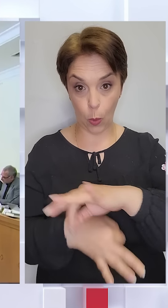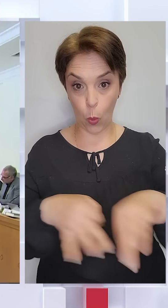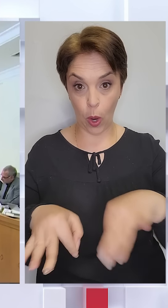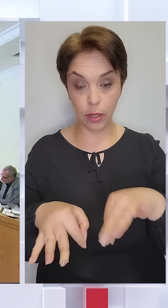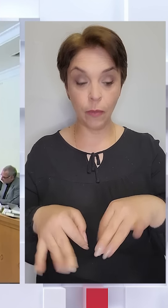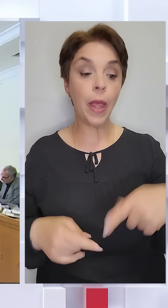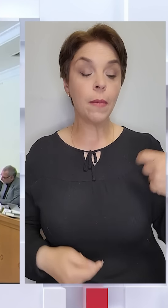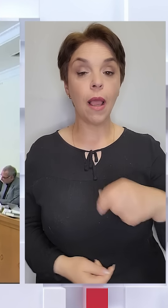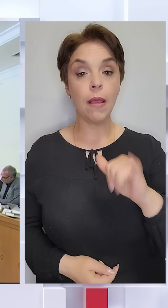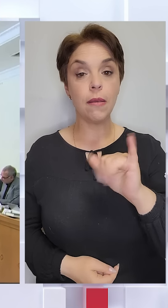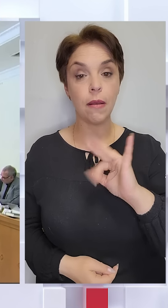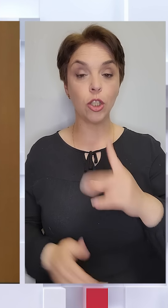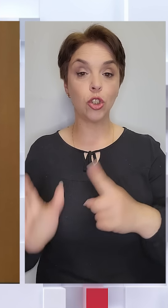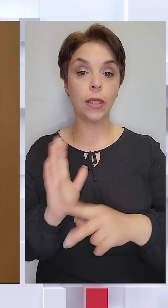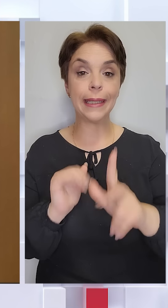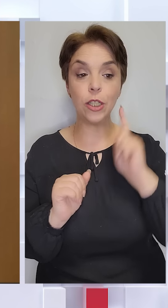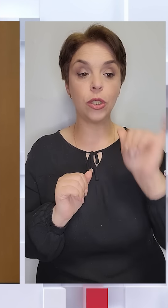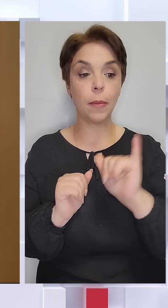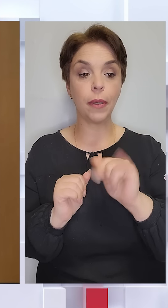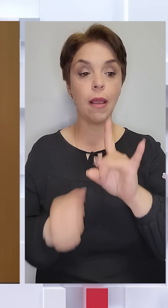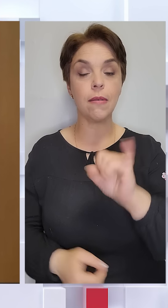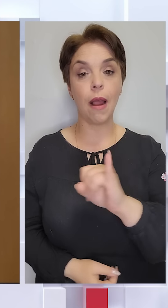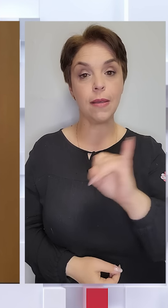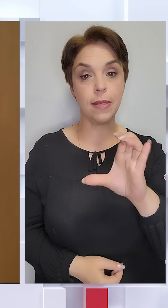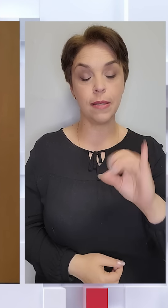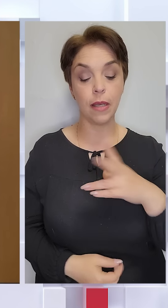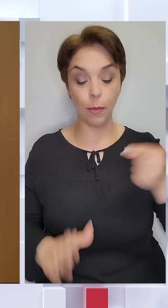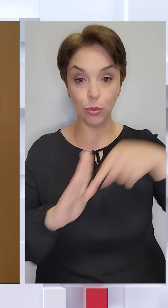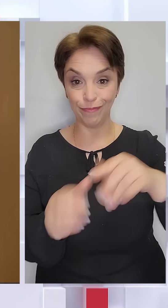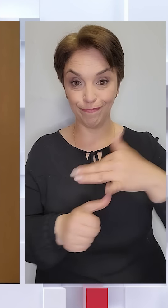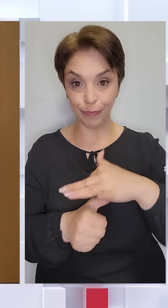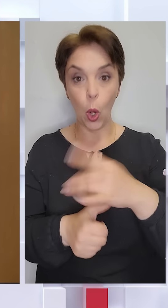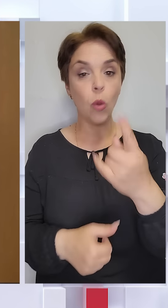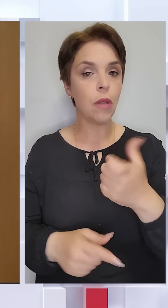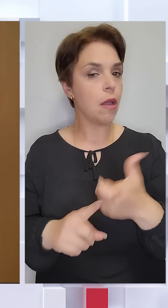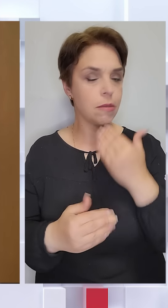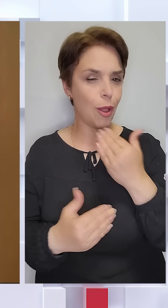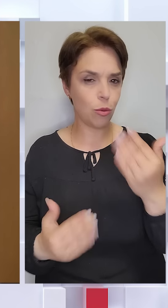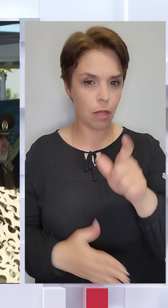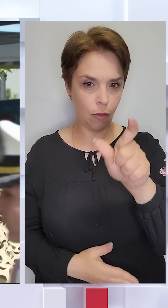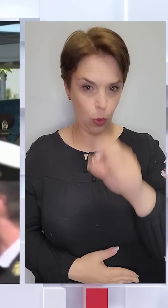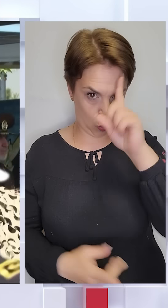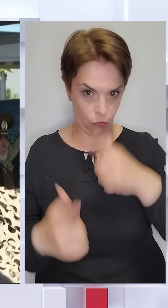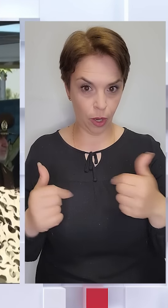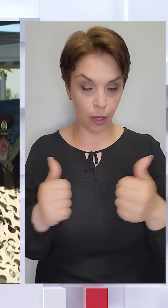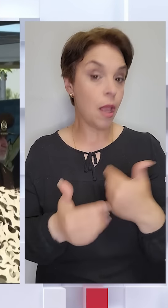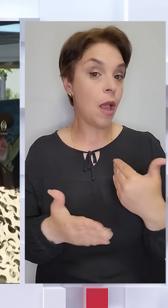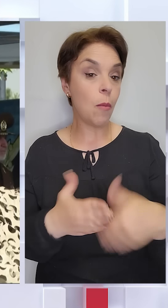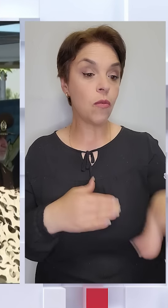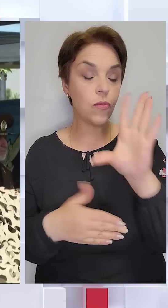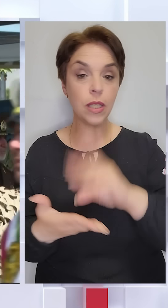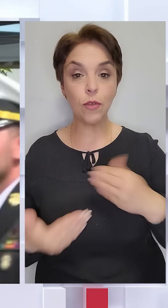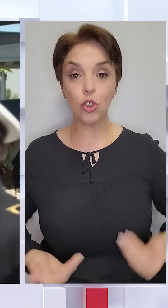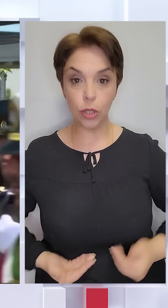Президент Ірану – 63-річний Ібрагім Раїсі, який був на облаку – одна з не останніх фігур в країні. Майже усе своє життя